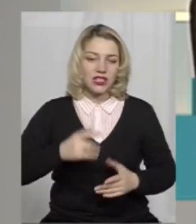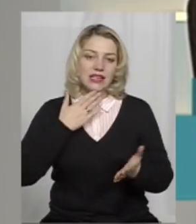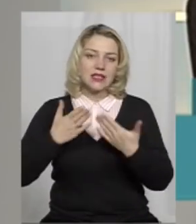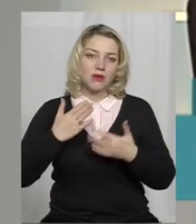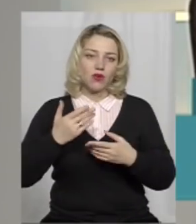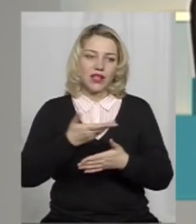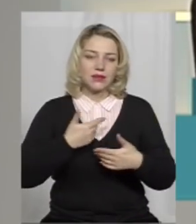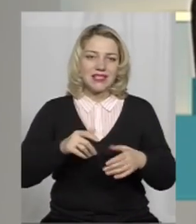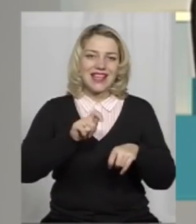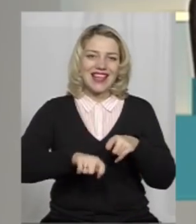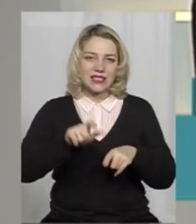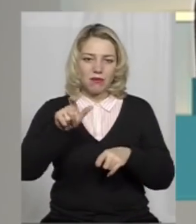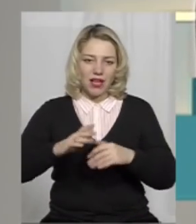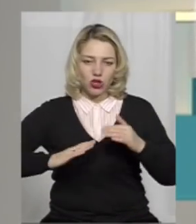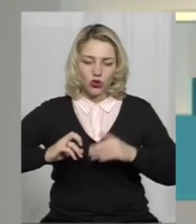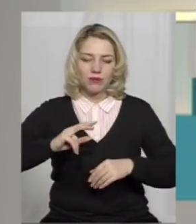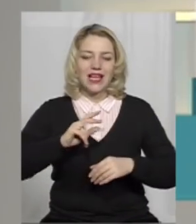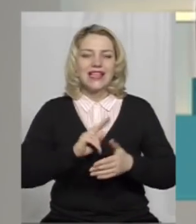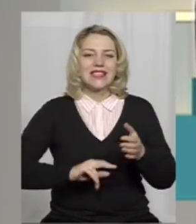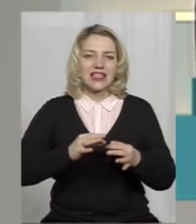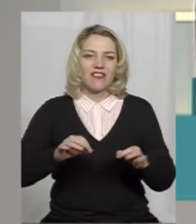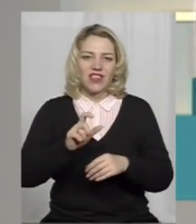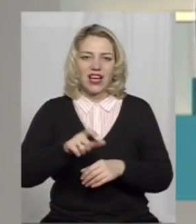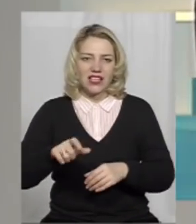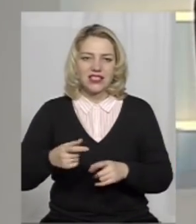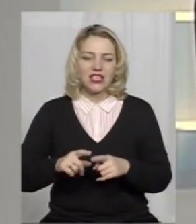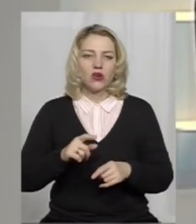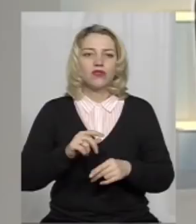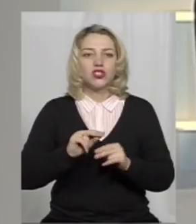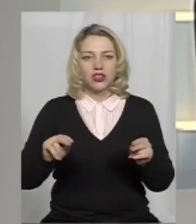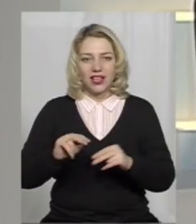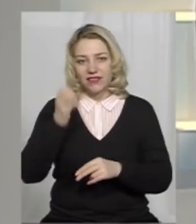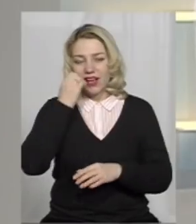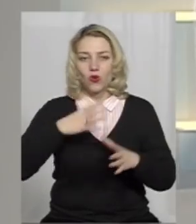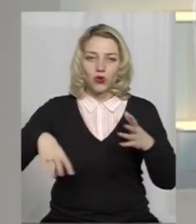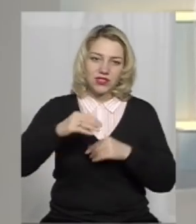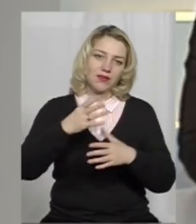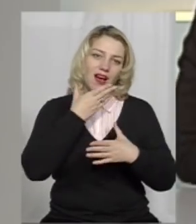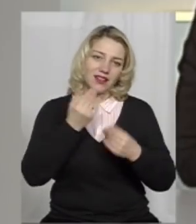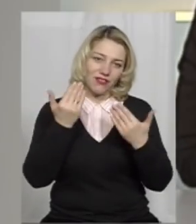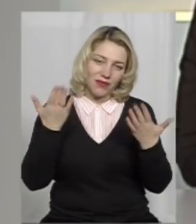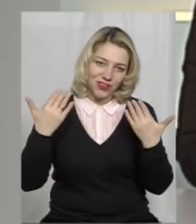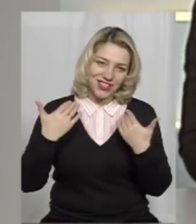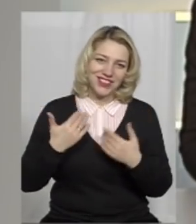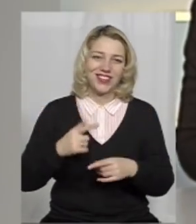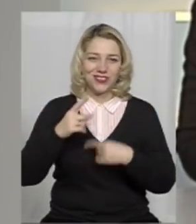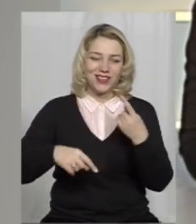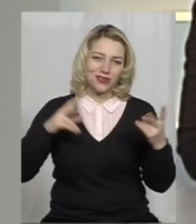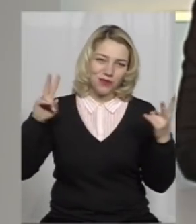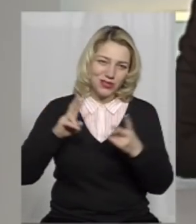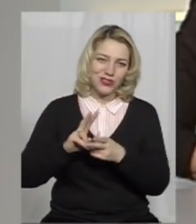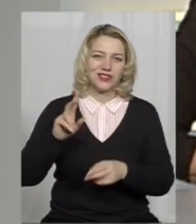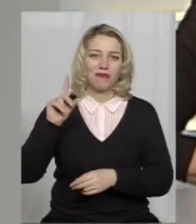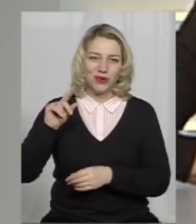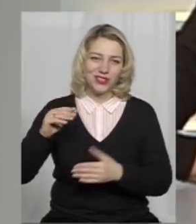Спілкувалися ми із експертом сертифікації вчителів Іною Ящук. Всім дякую. Вдалих вихідних. Із понеділка чекатимемо вас